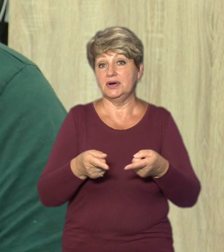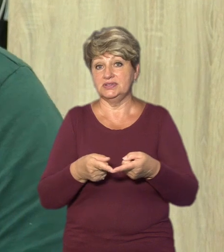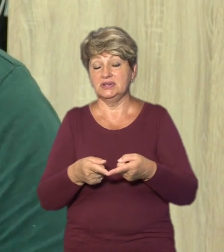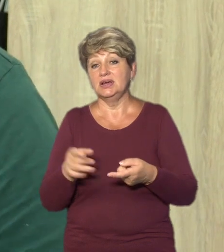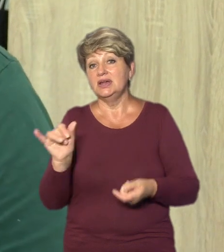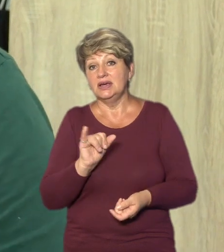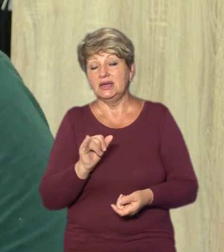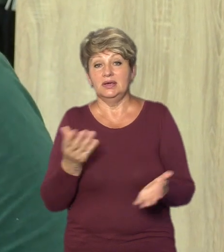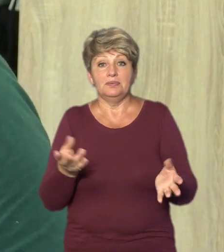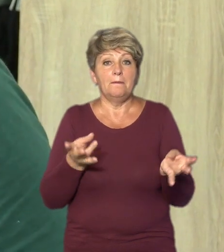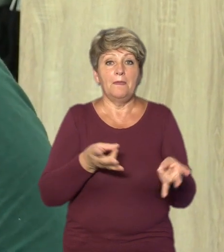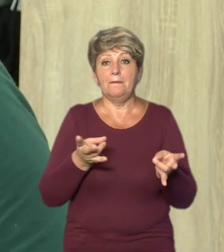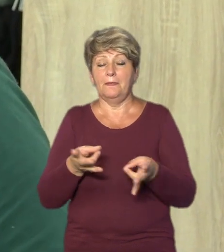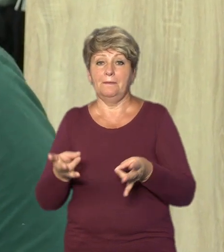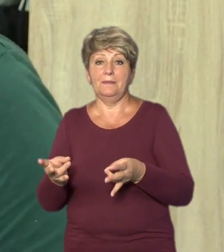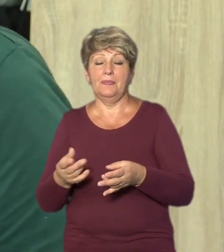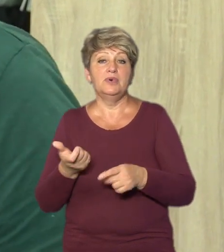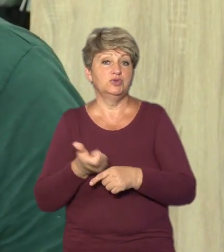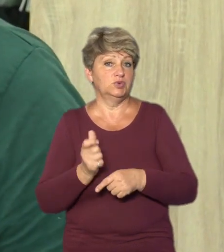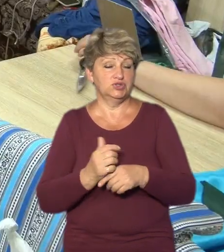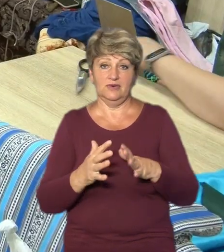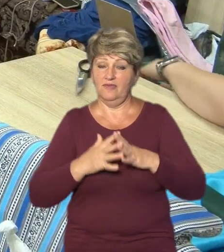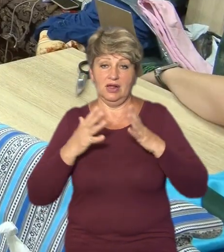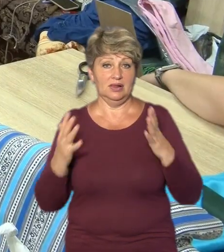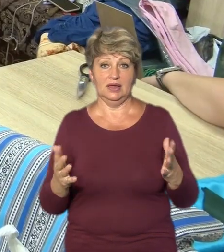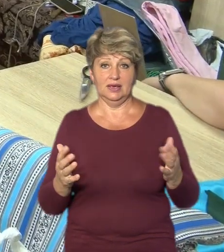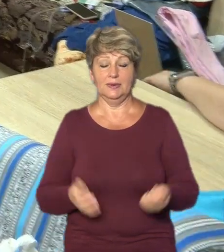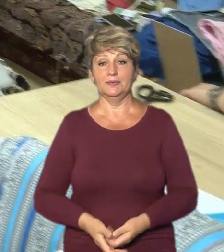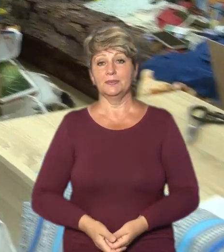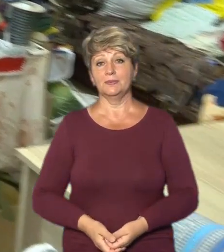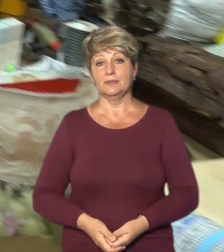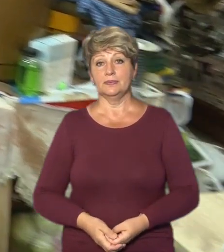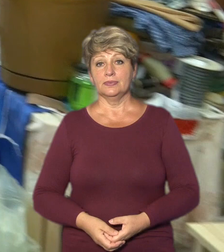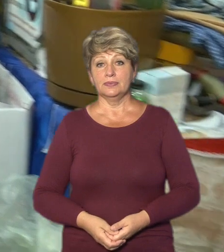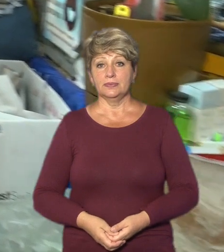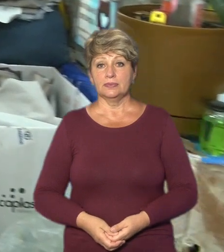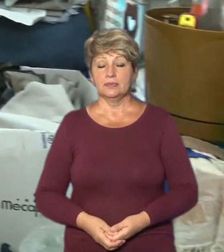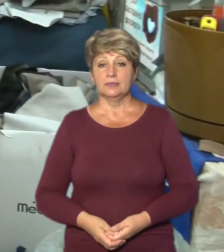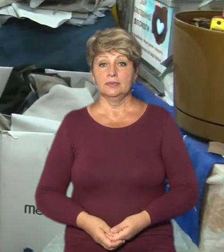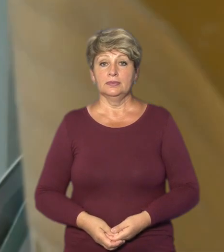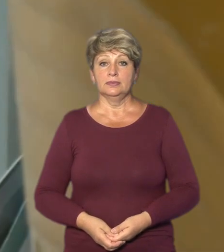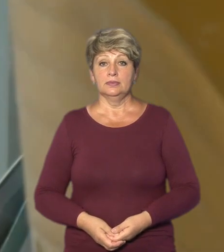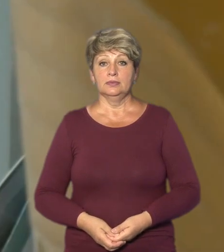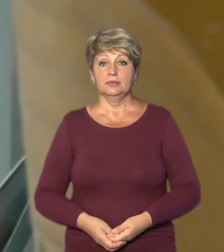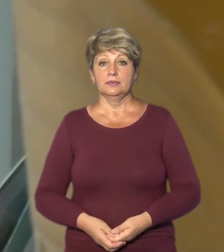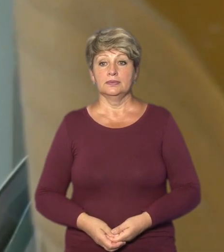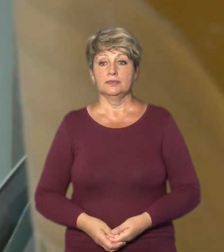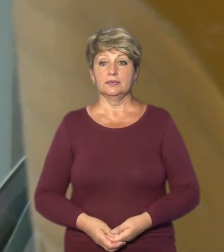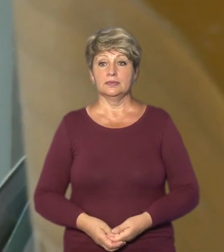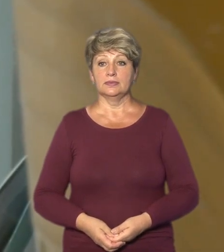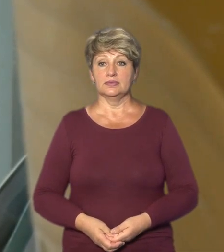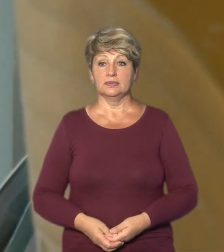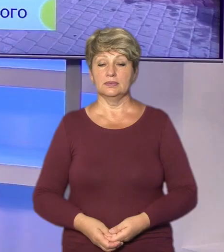потреби в них дуже великі. Тетяна Зозуля, Олександр Кулик. Новини на Суспільному. Черкаси.